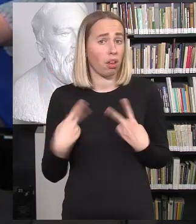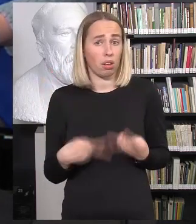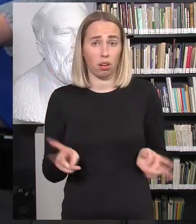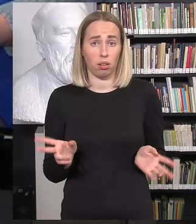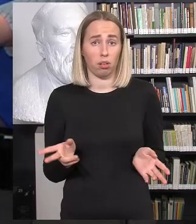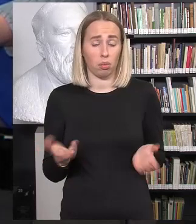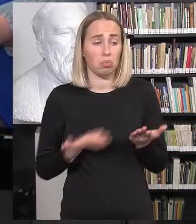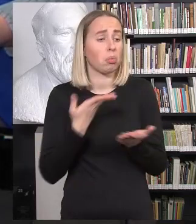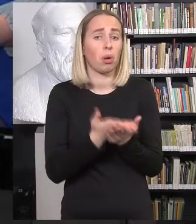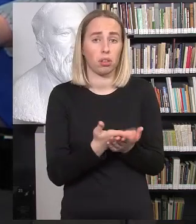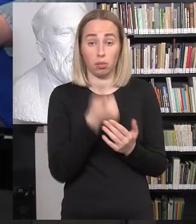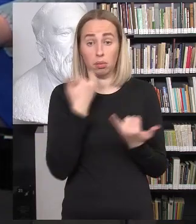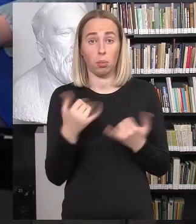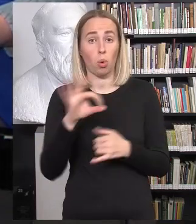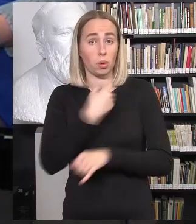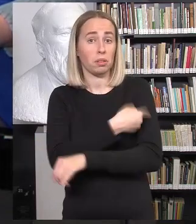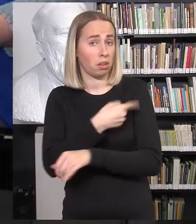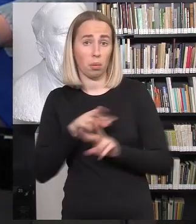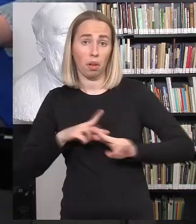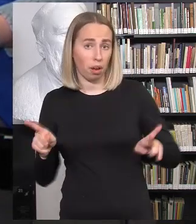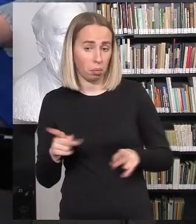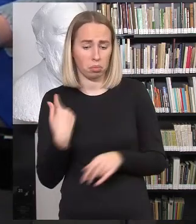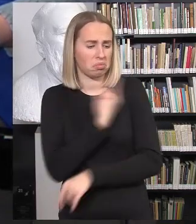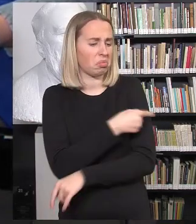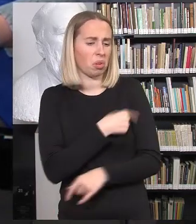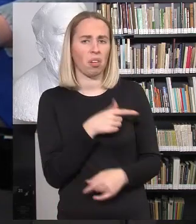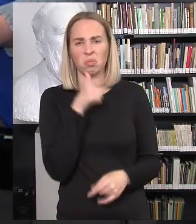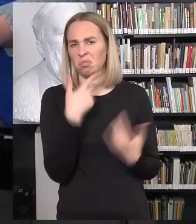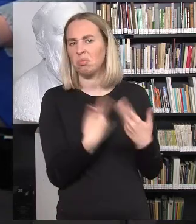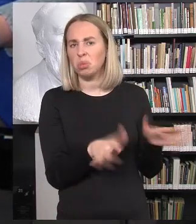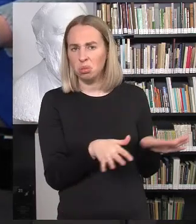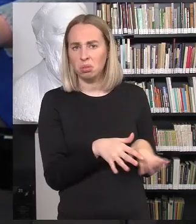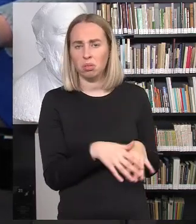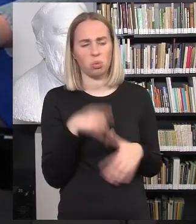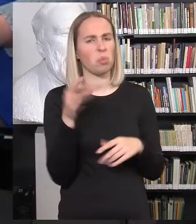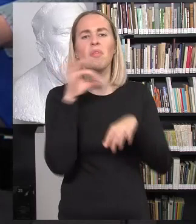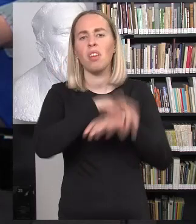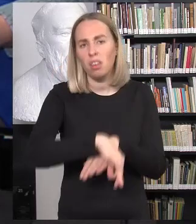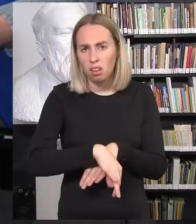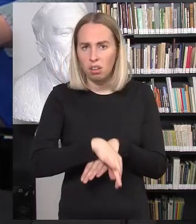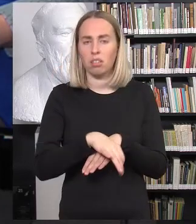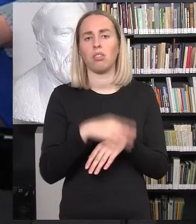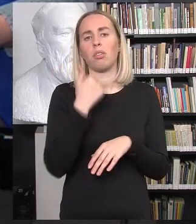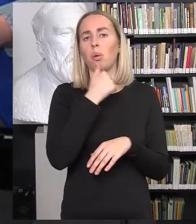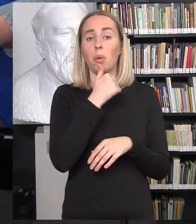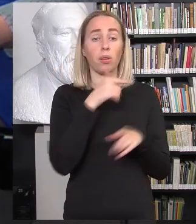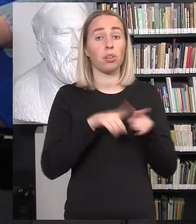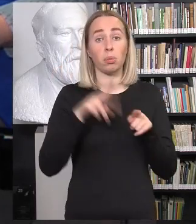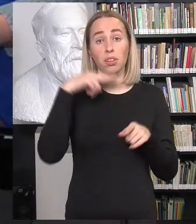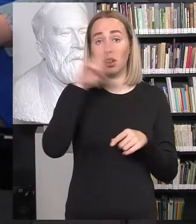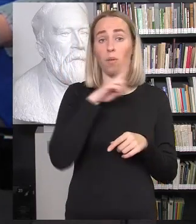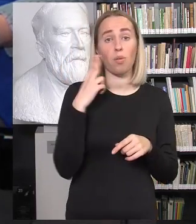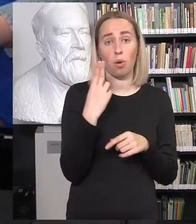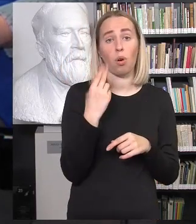to pateikti, kaip su skiepu. Nereik man to skiepu, kažkas sakys, kodėl čia prievarto, o kaip su konstitucijai netėjau teisė audyti